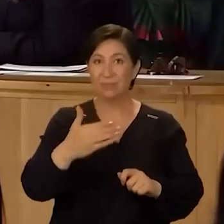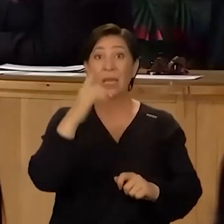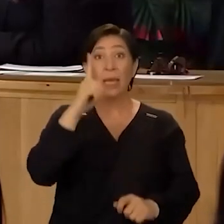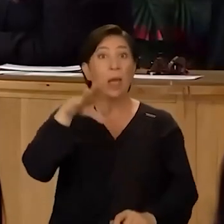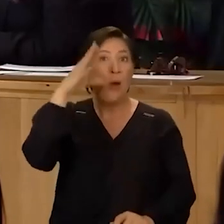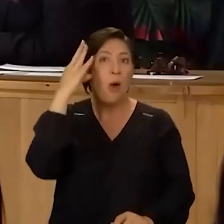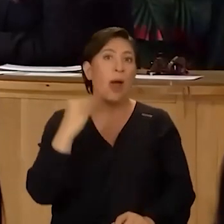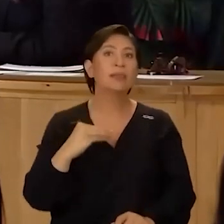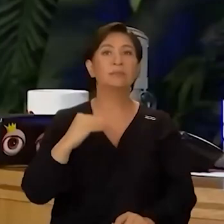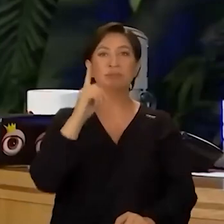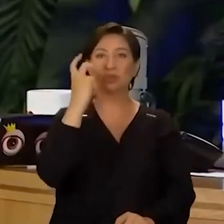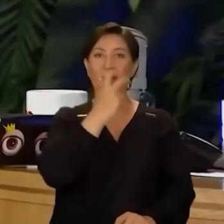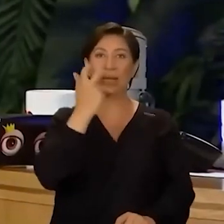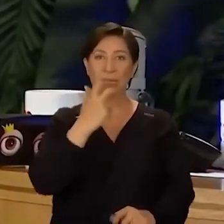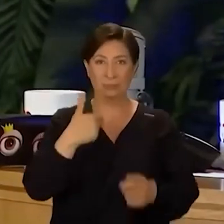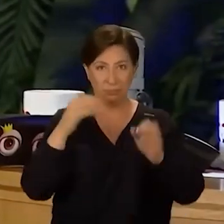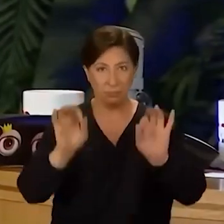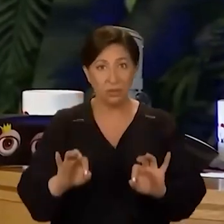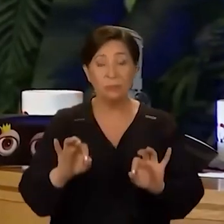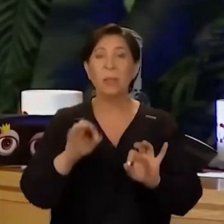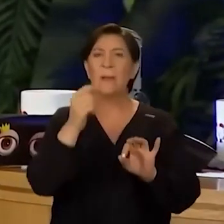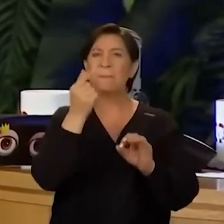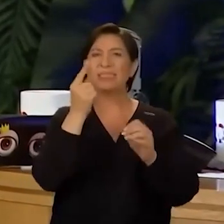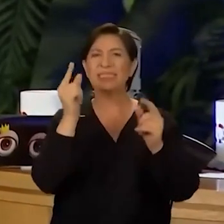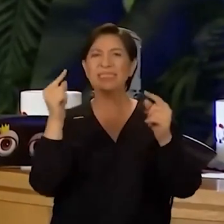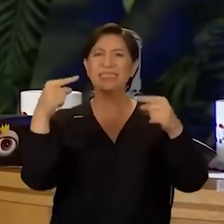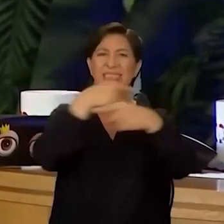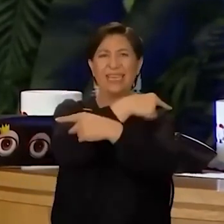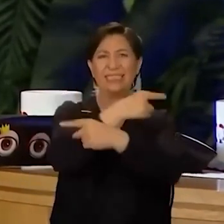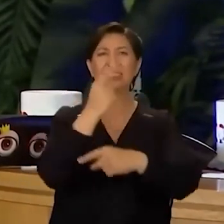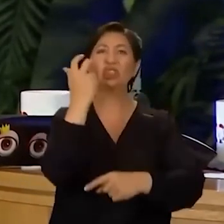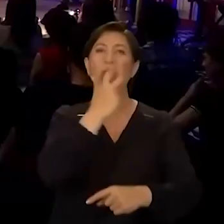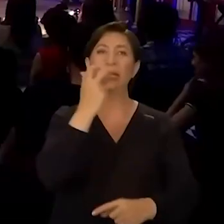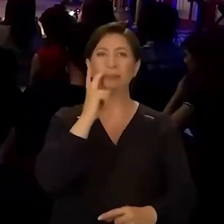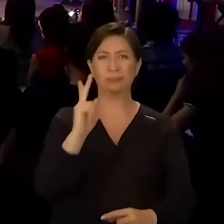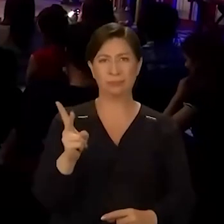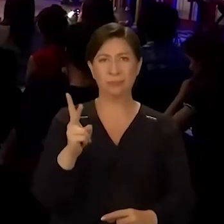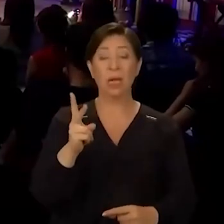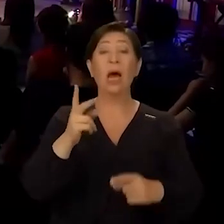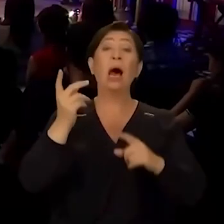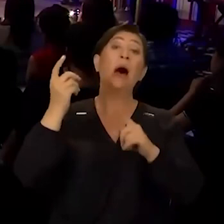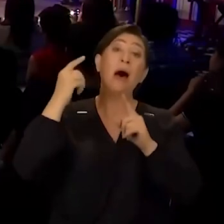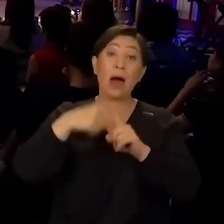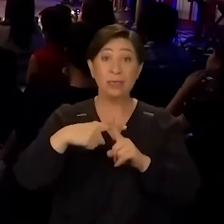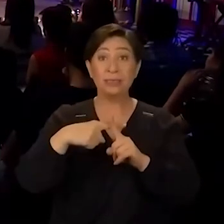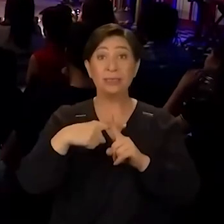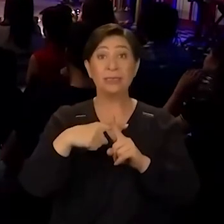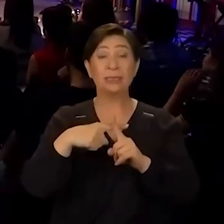Öğrendim diye bir şarkıyla çıktım. Biraz ters köşe bir şarkıydı o. Hatta